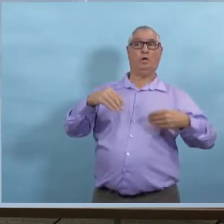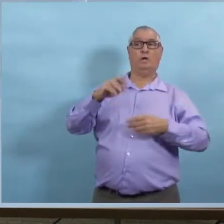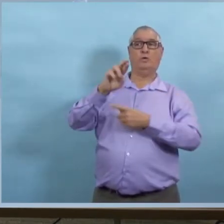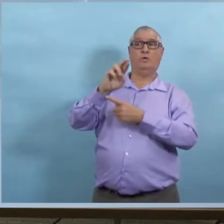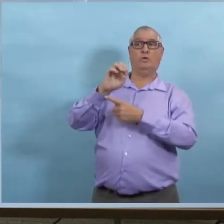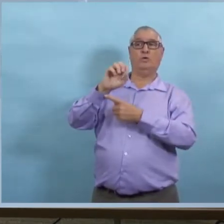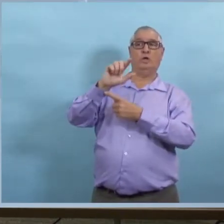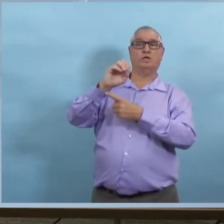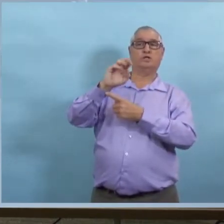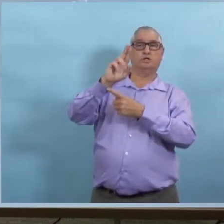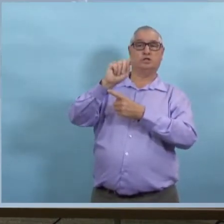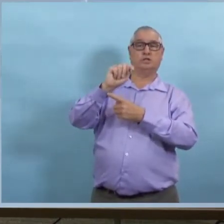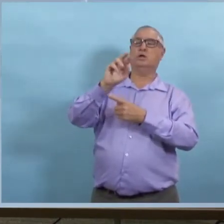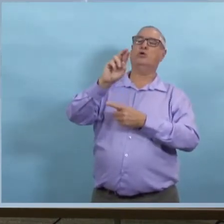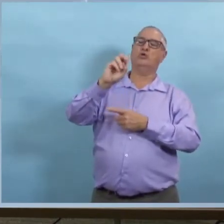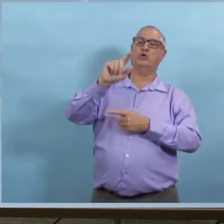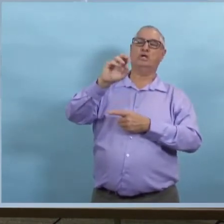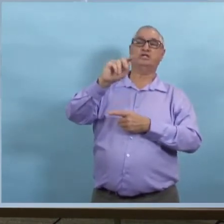que...